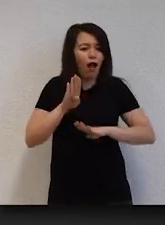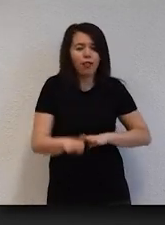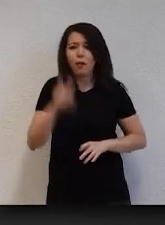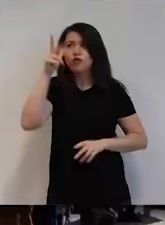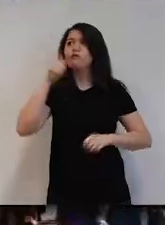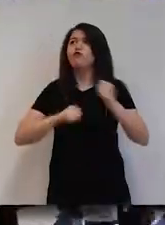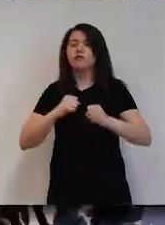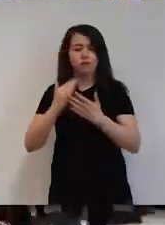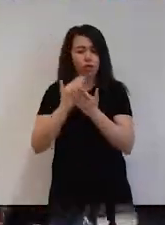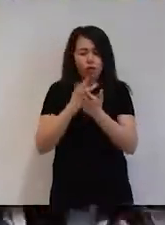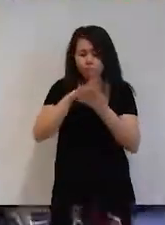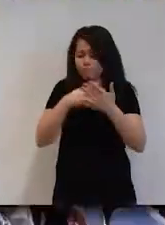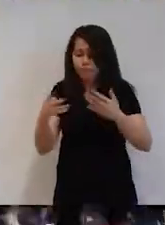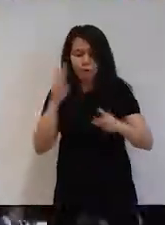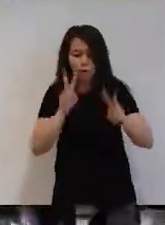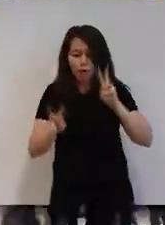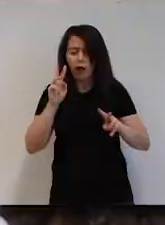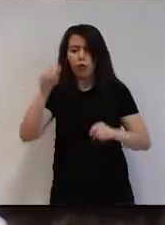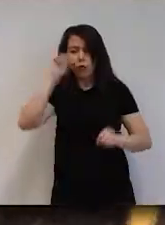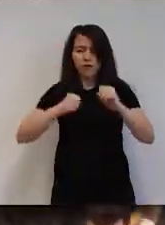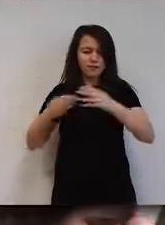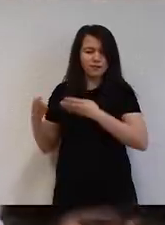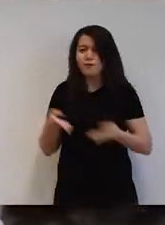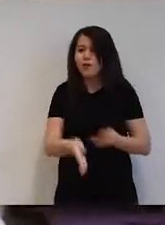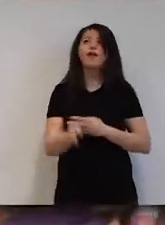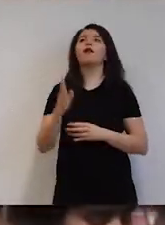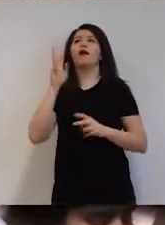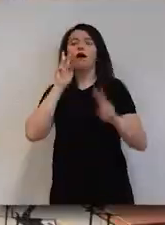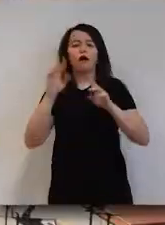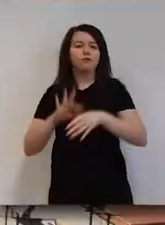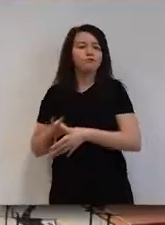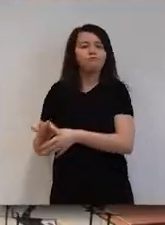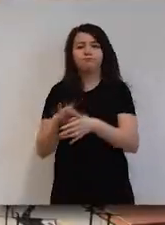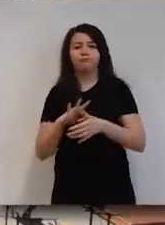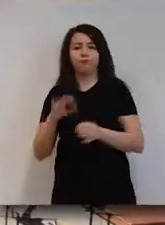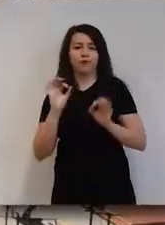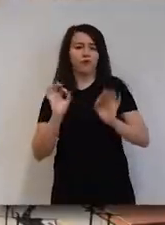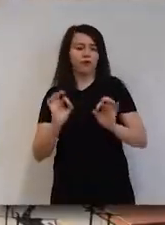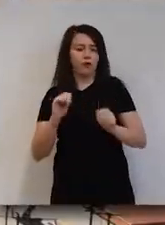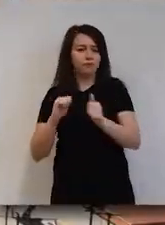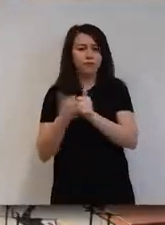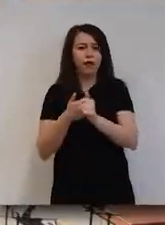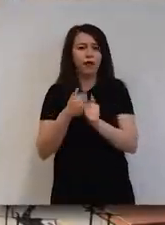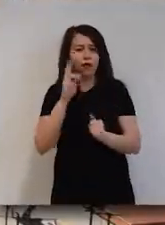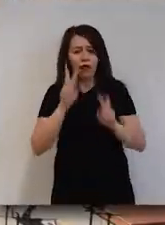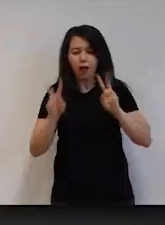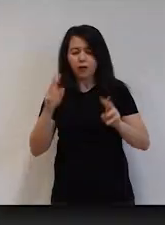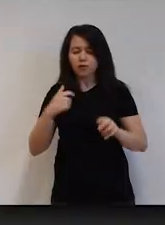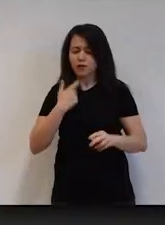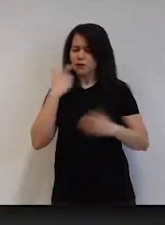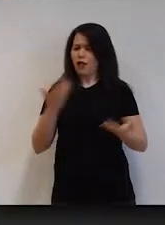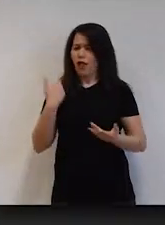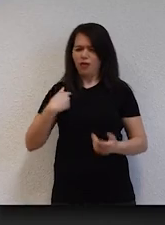ilk günden programlı bir şekilde üniversitenizi tanımanızı ve gezmenizi sağlayan Uni101 dersi kapsamında